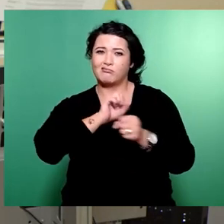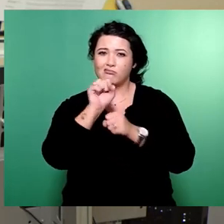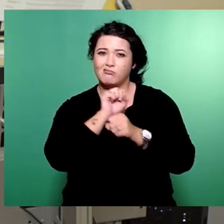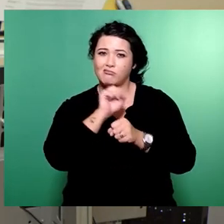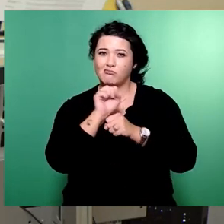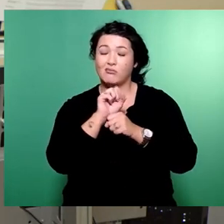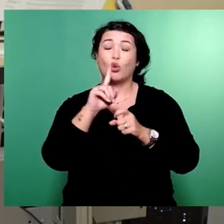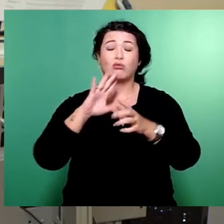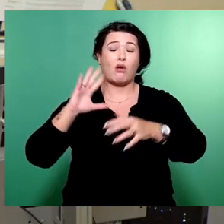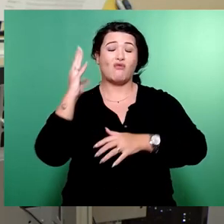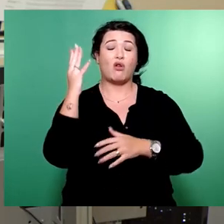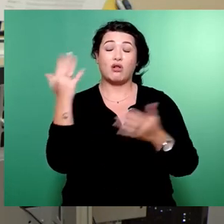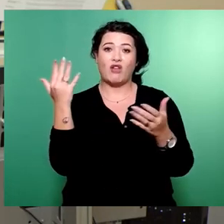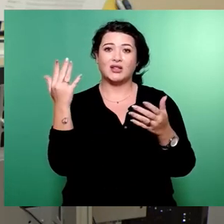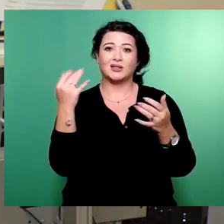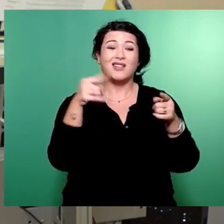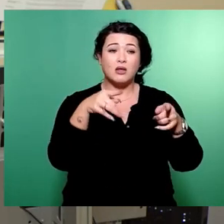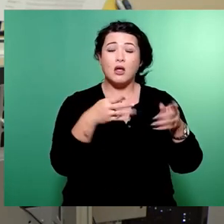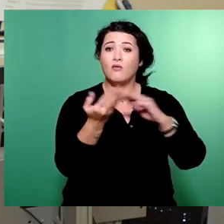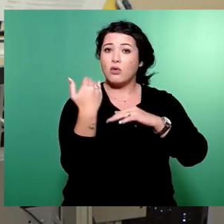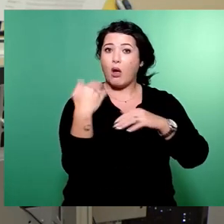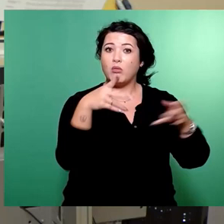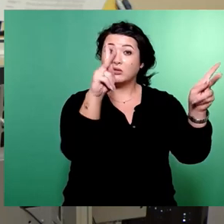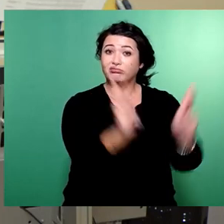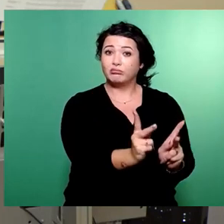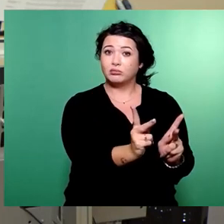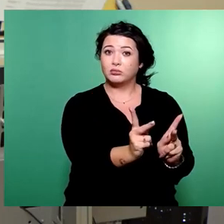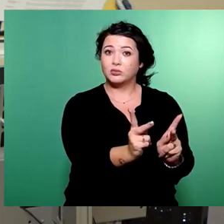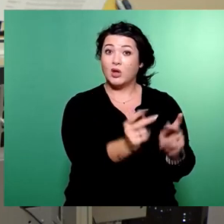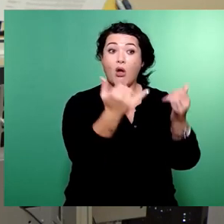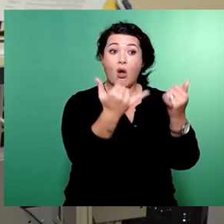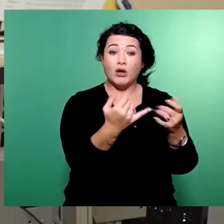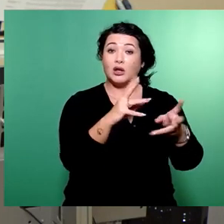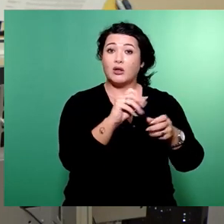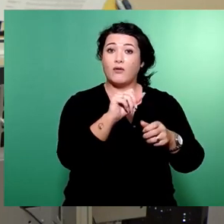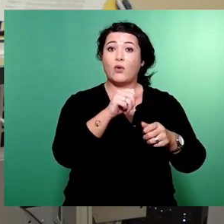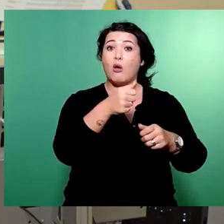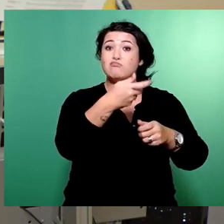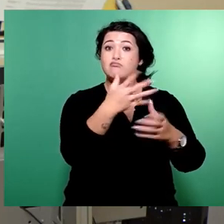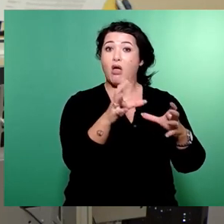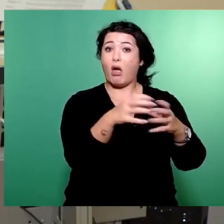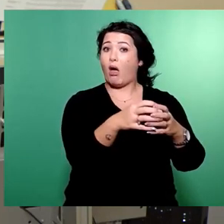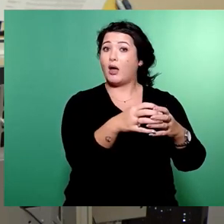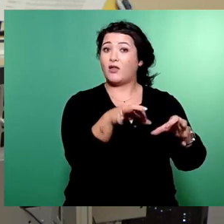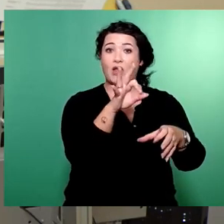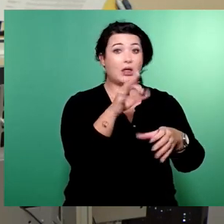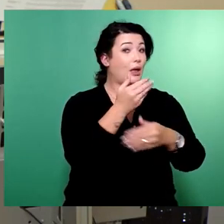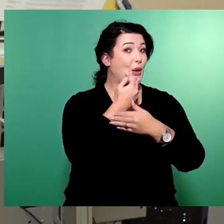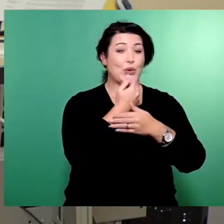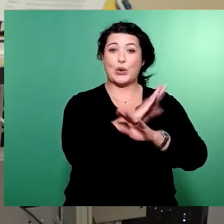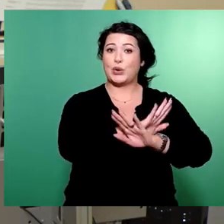diese Kürzungen heute und hier im Stadtrat keine Mehrheit finden werden. Und es gibt einen zweiten